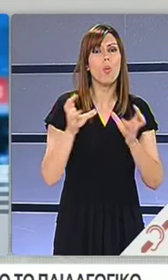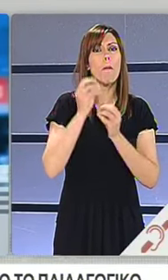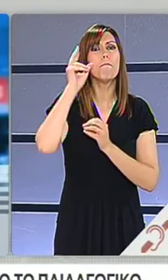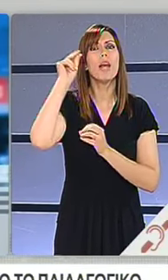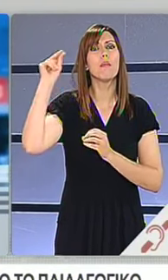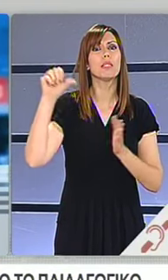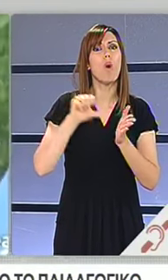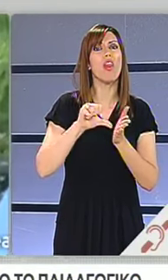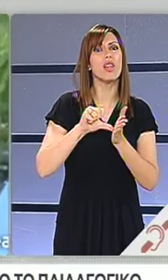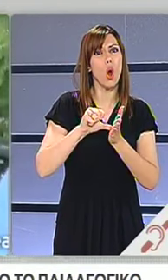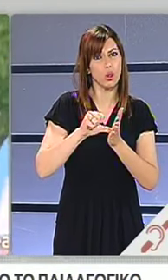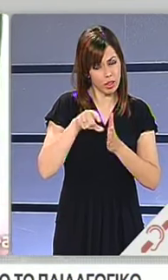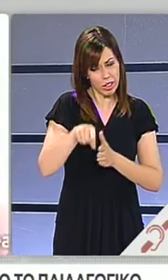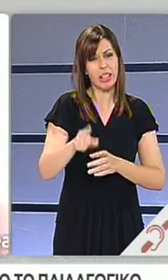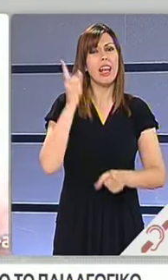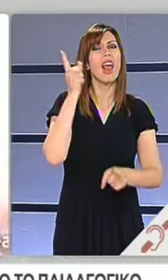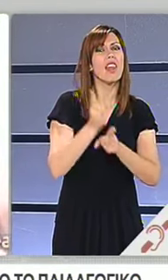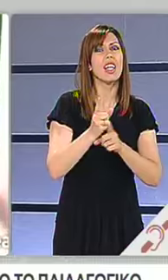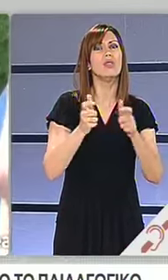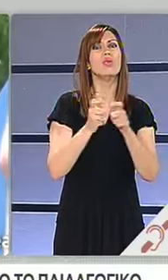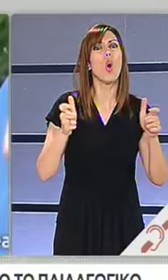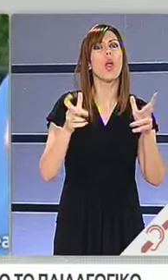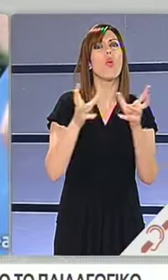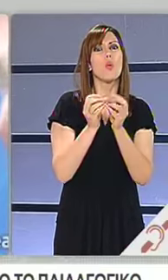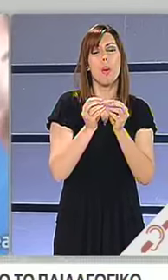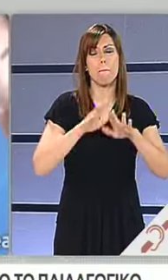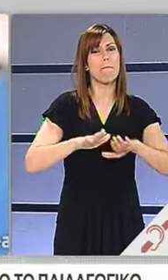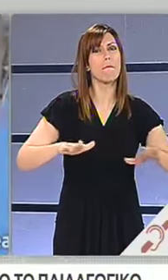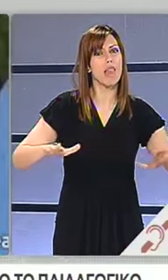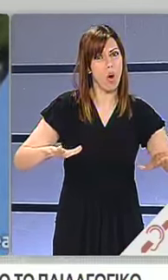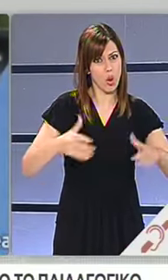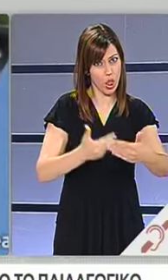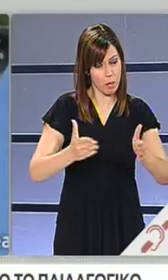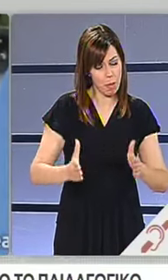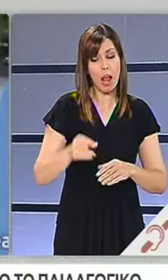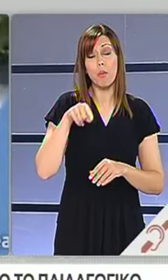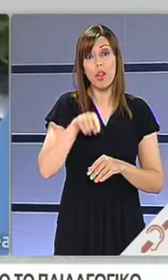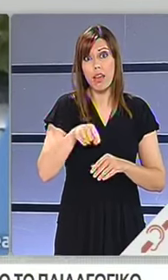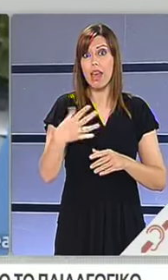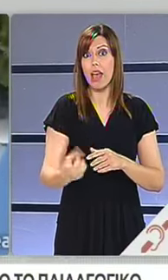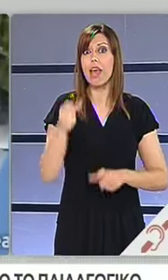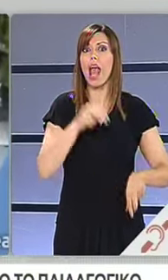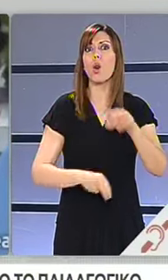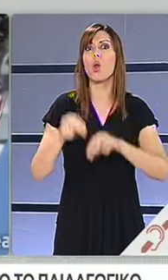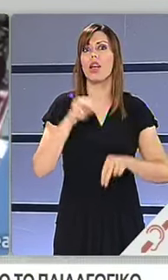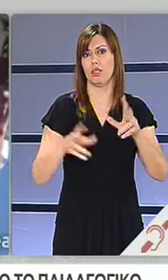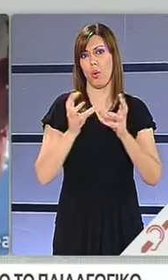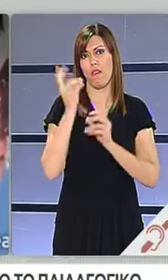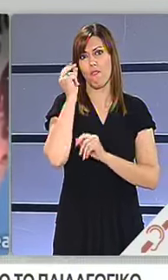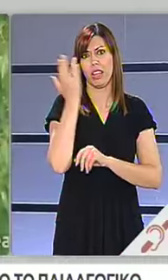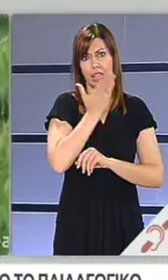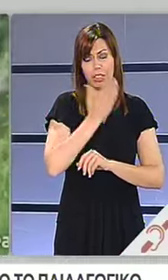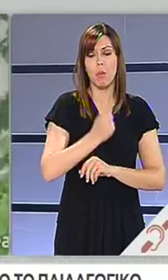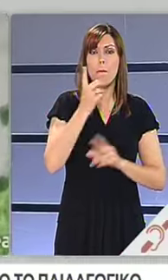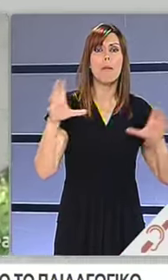Αθηνών, όπου διεξάγονται από το πρωί οι φοιτητικές εκλογές. Ομάδα κουκουλοφόρων κρατώντας τσεκούρια, πέτρες και ξύλα επιτέθηκε κατά